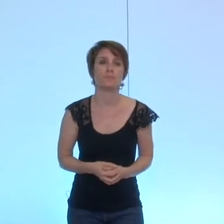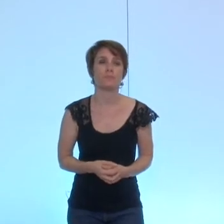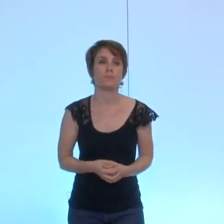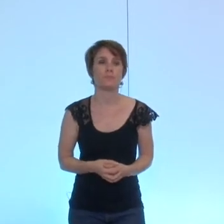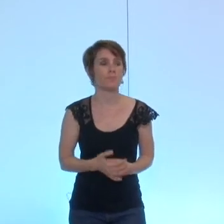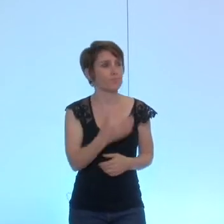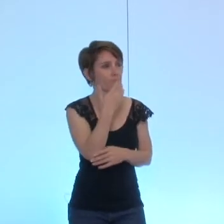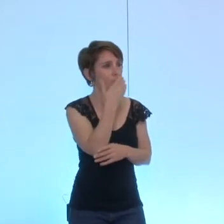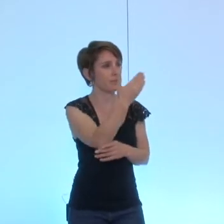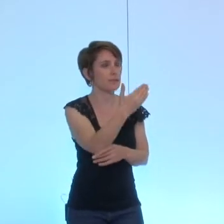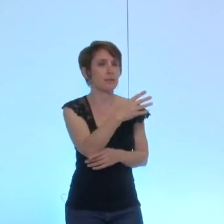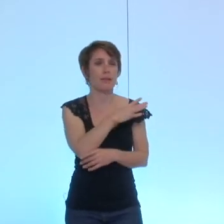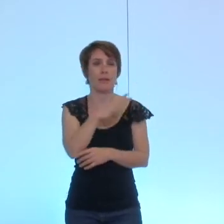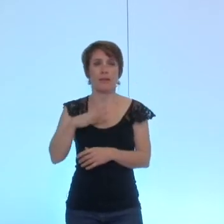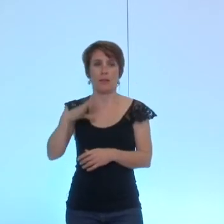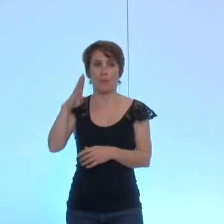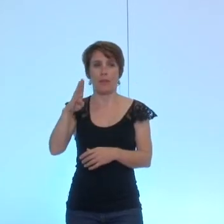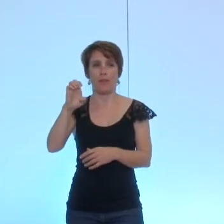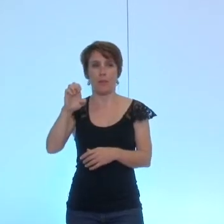merci madame bernard